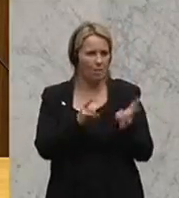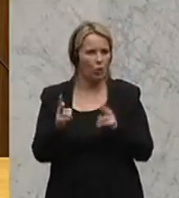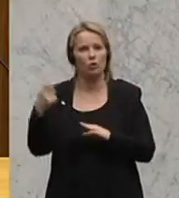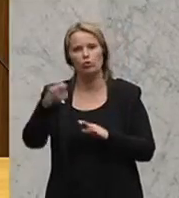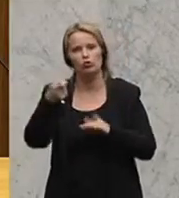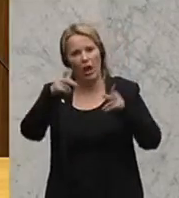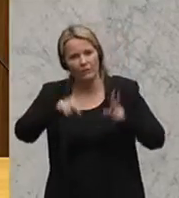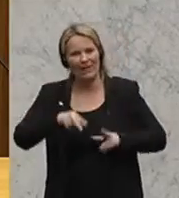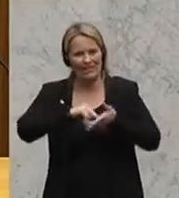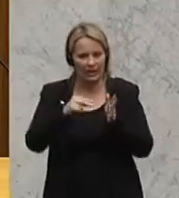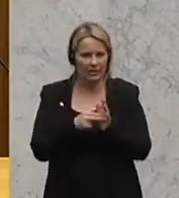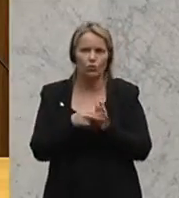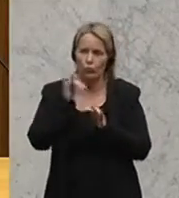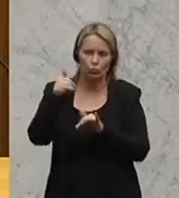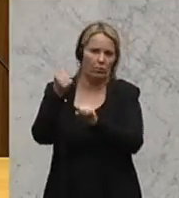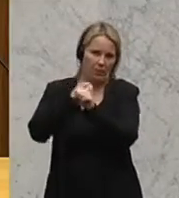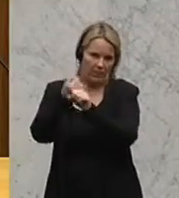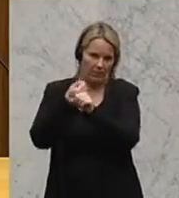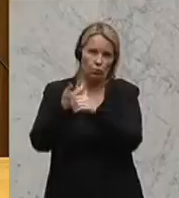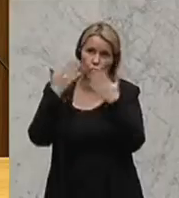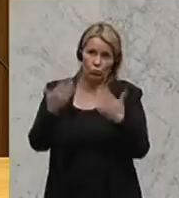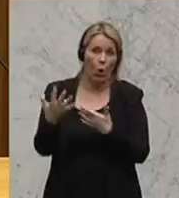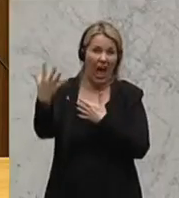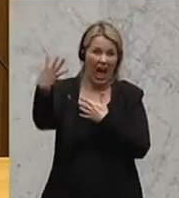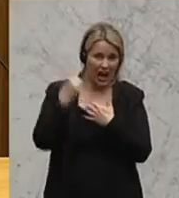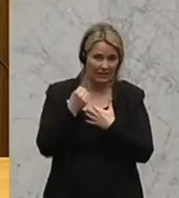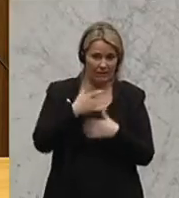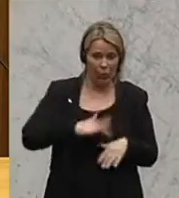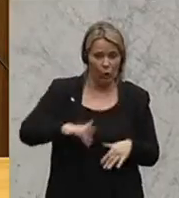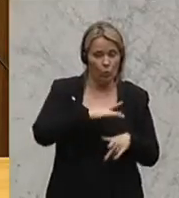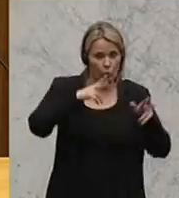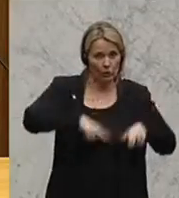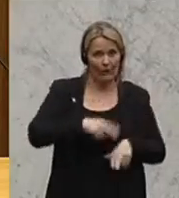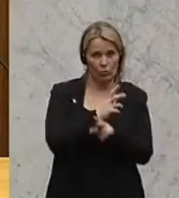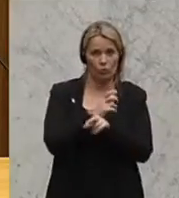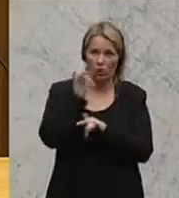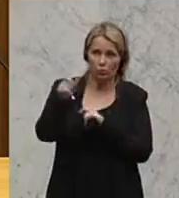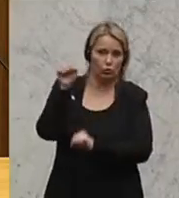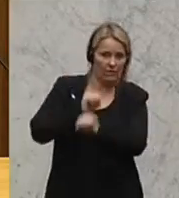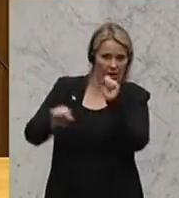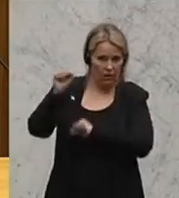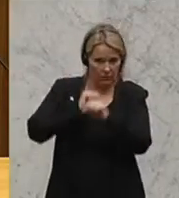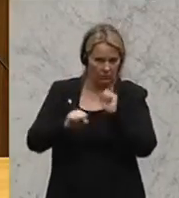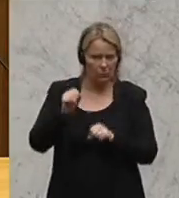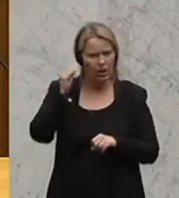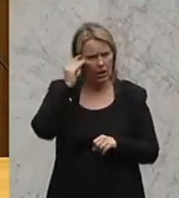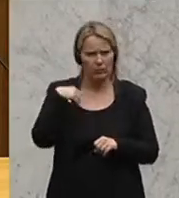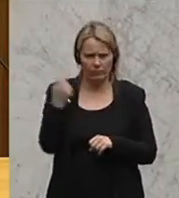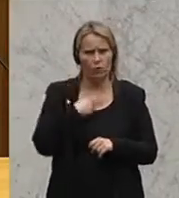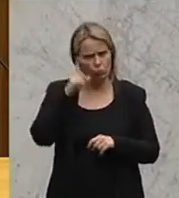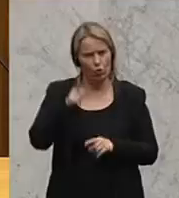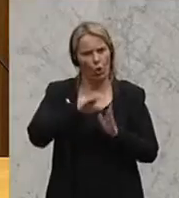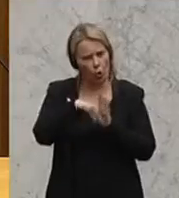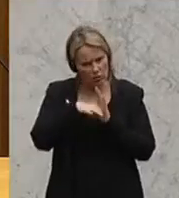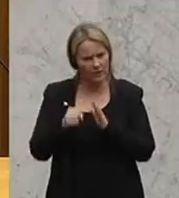Strafrecht, was technisch möglich ist, dies bekämpft, um solche Angriffe auf die Grundrechte der Österreicherinnen und Österreicher abzuwehren. Und ich glaube, man sollte hier konsequent